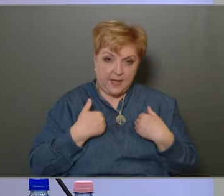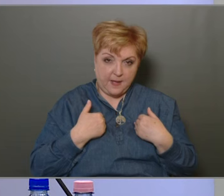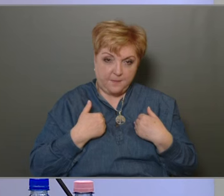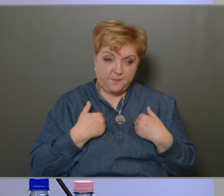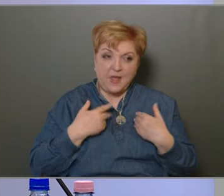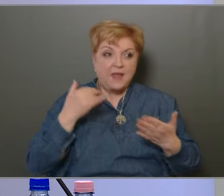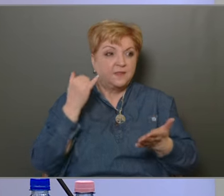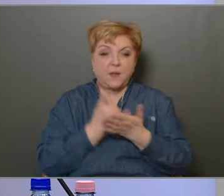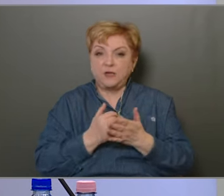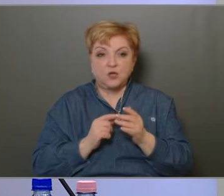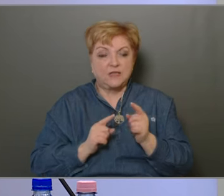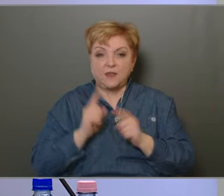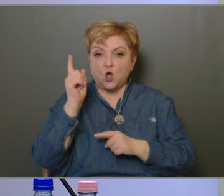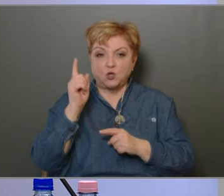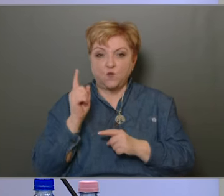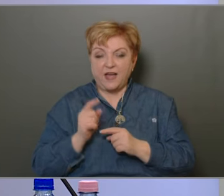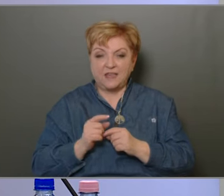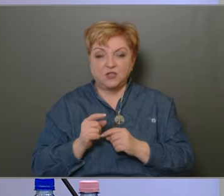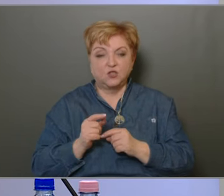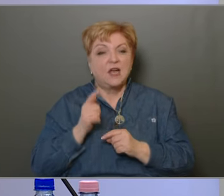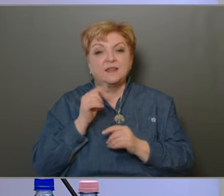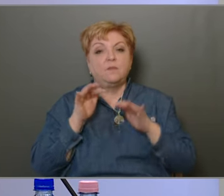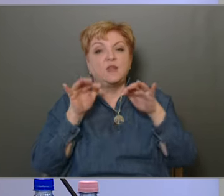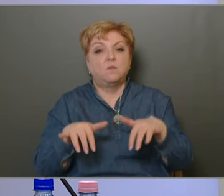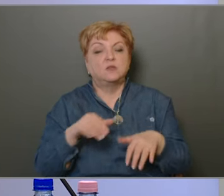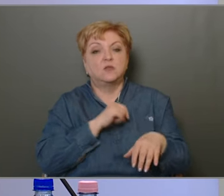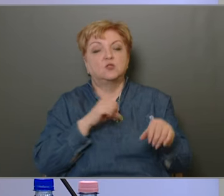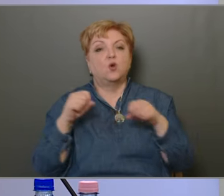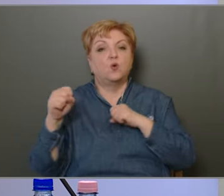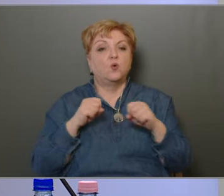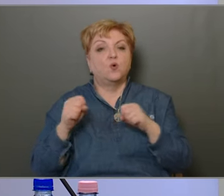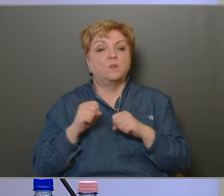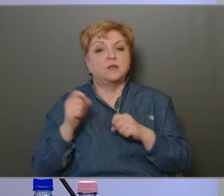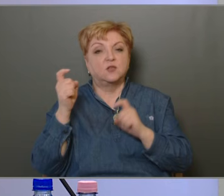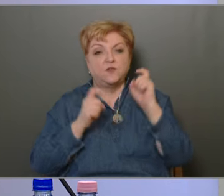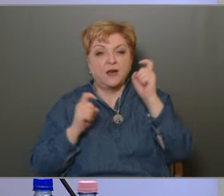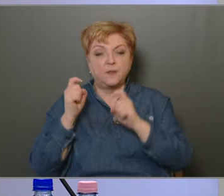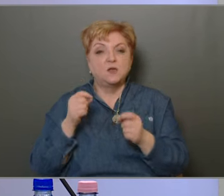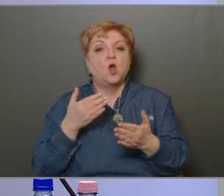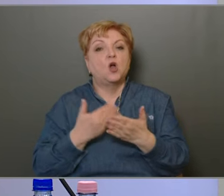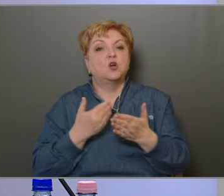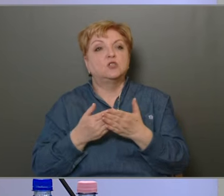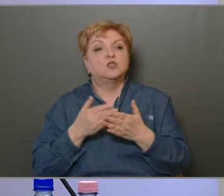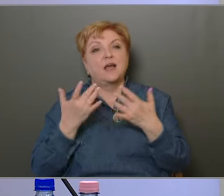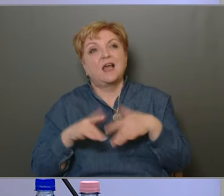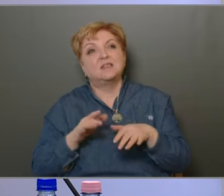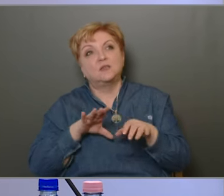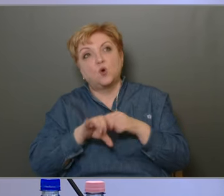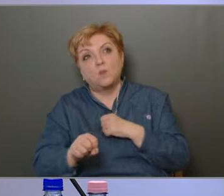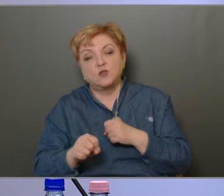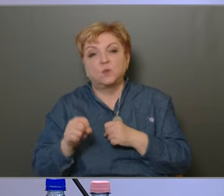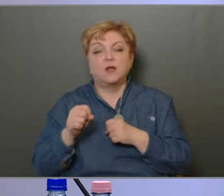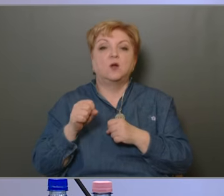nem igazán nagy növekedés, nem igazán támogatja alá az önkormányzat véleményét, hogy a gazdasági helyzet romlása miatt a